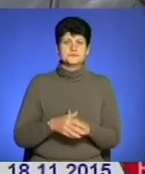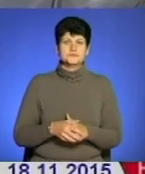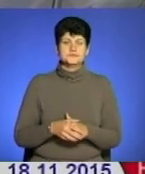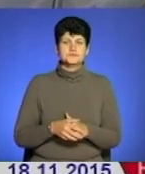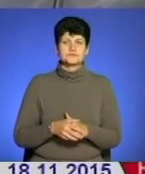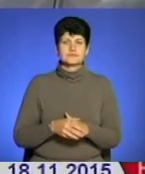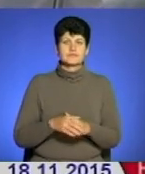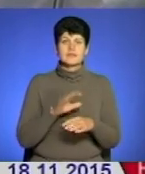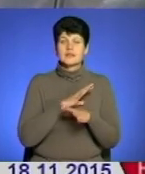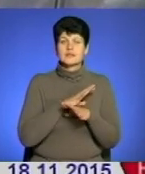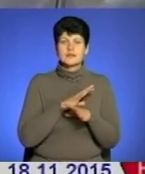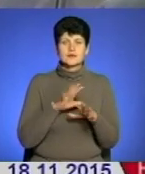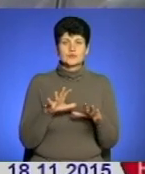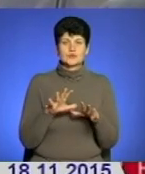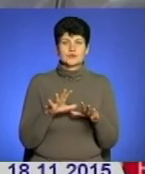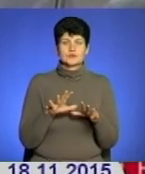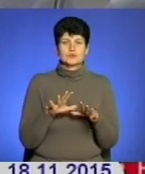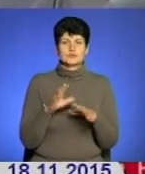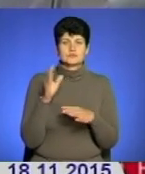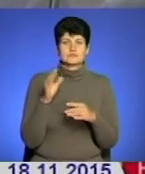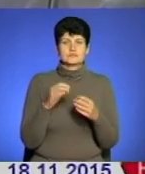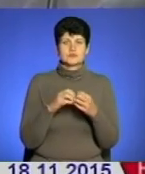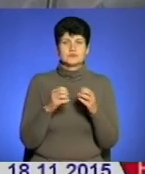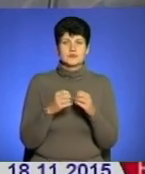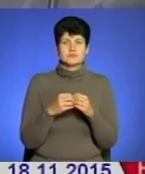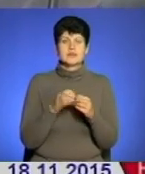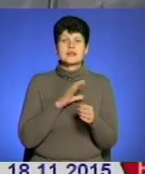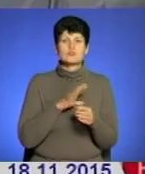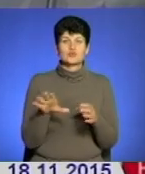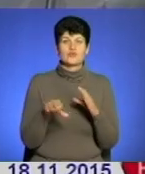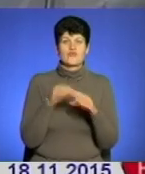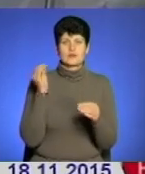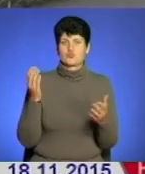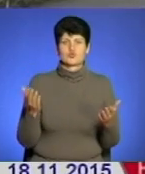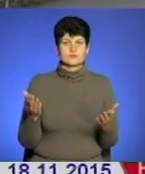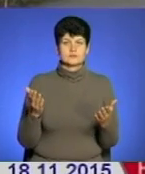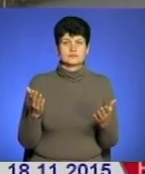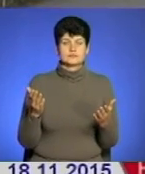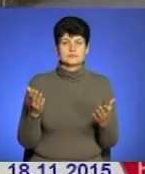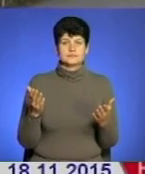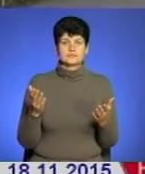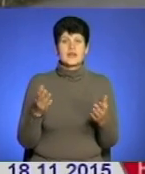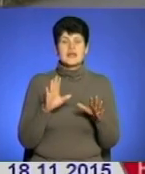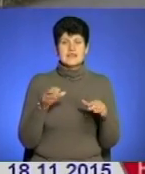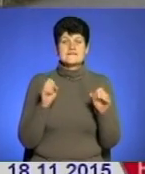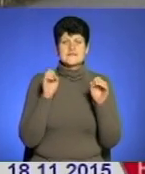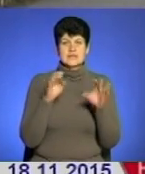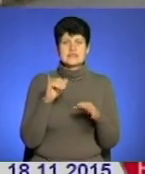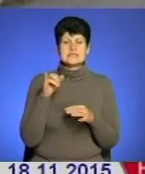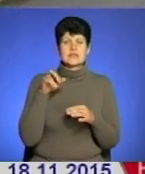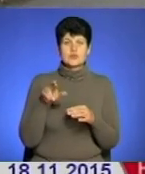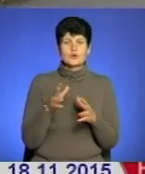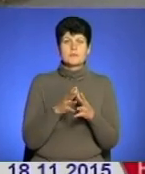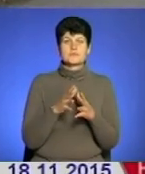Взагалі не голосував, нема за кого. Не було вибору, так? Не було вибору і взагалі. Та все ж віддали за Іллю свій